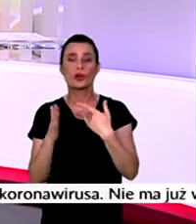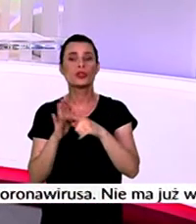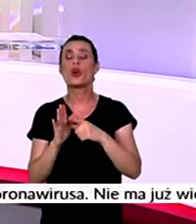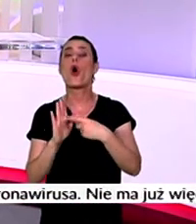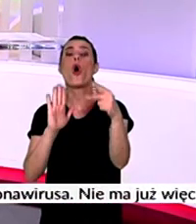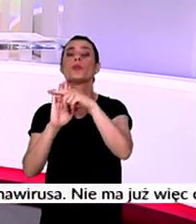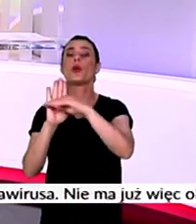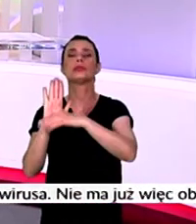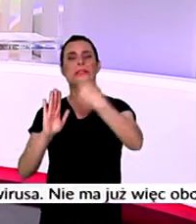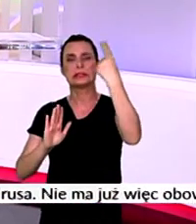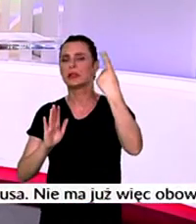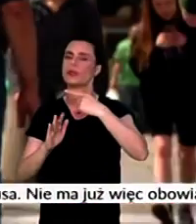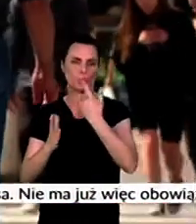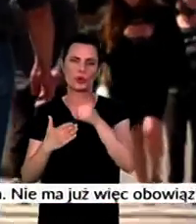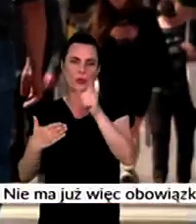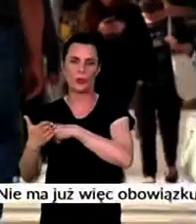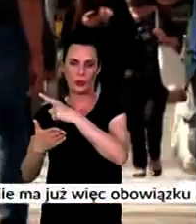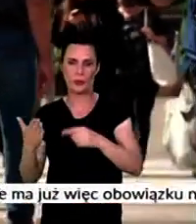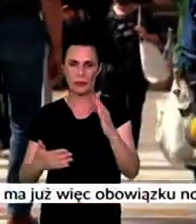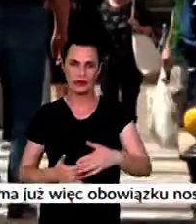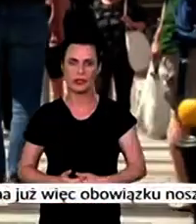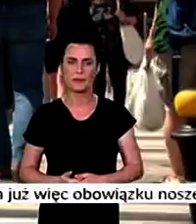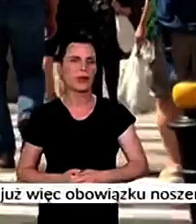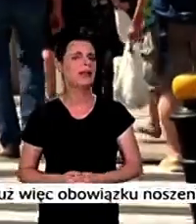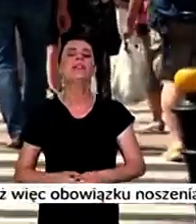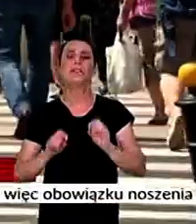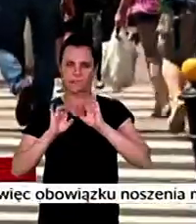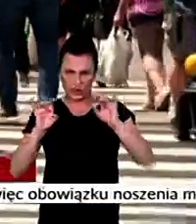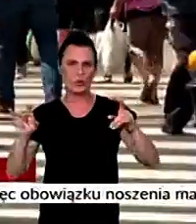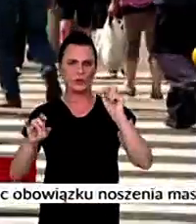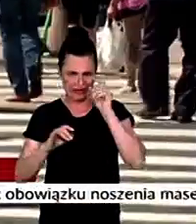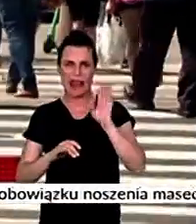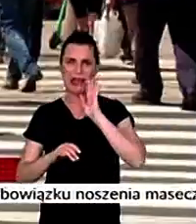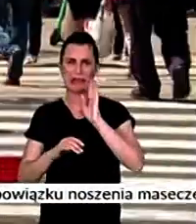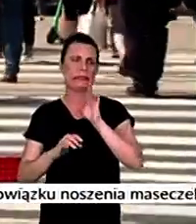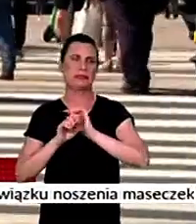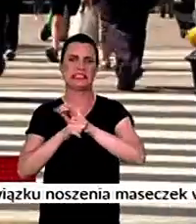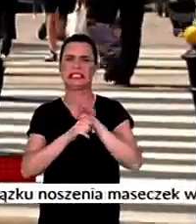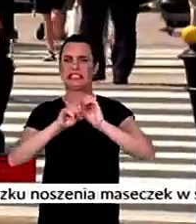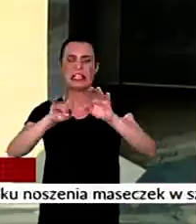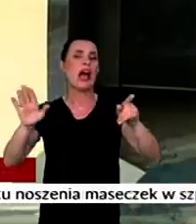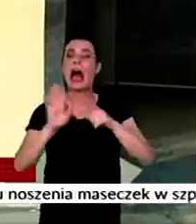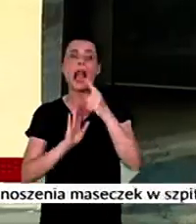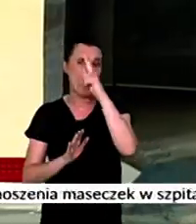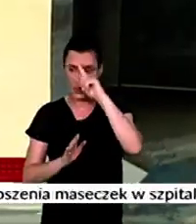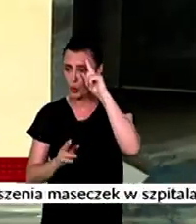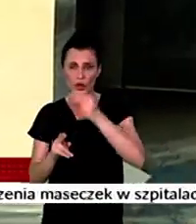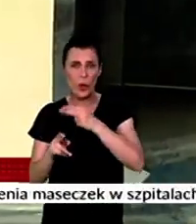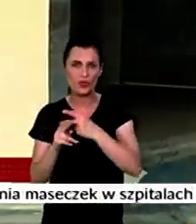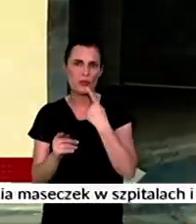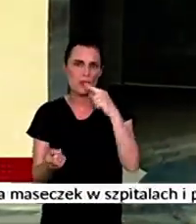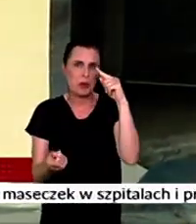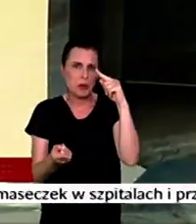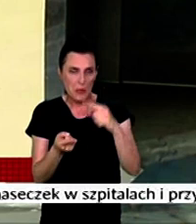covidowe obostrzenia. Wirus cały czas zakaża, ale liczba chorych zmalała do tego stopnia, że główny inspektor